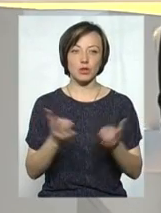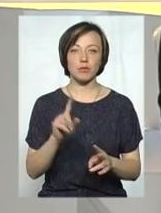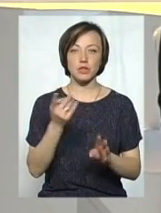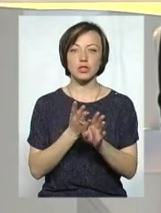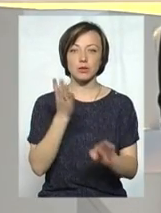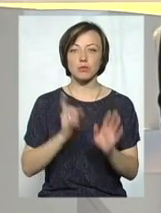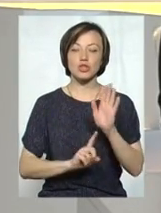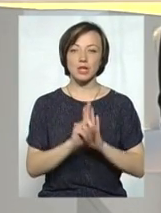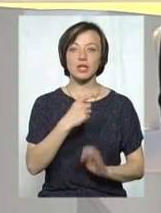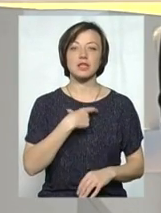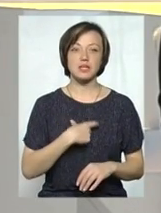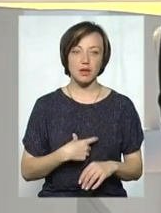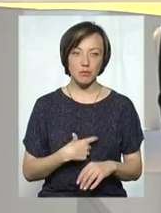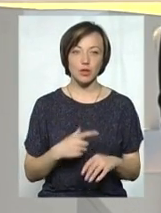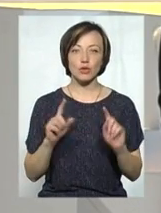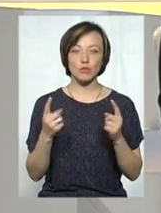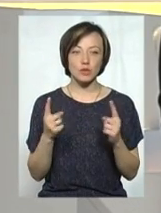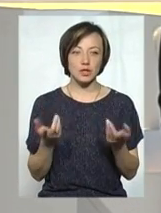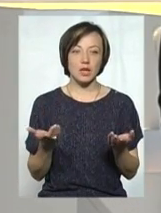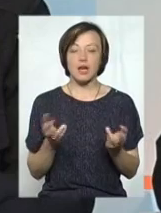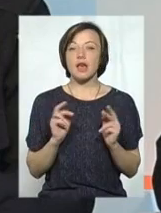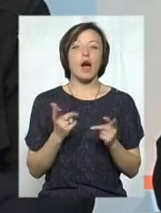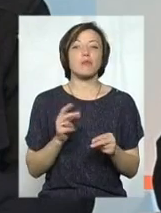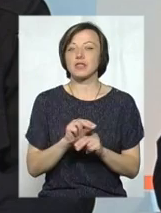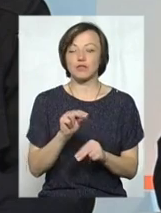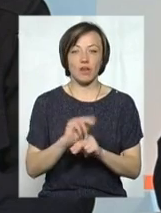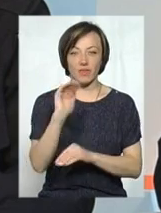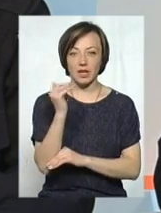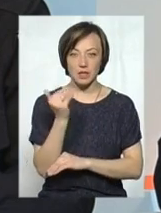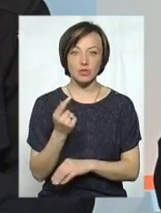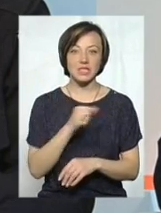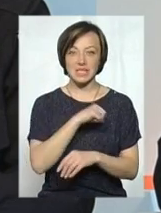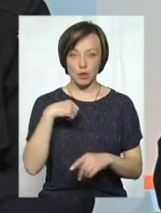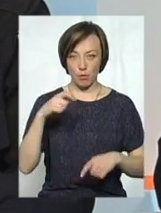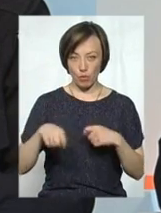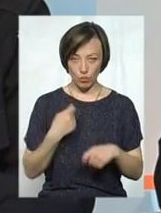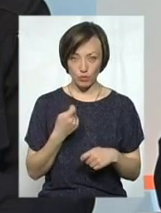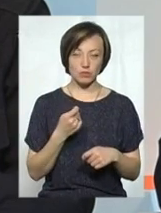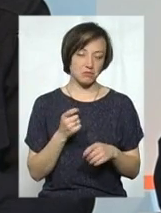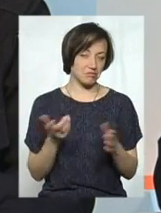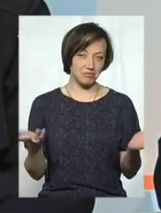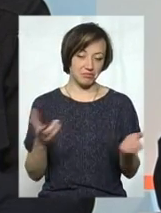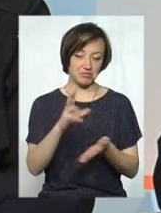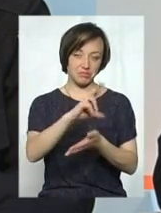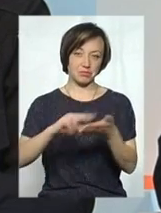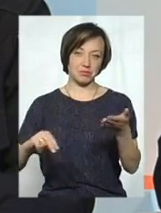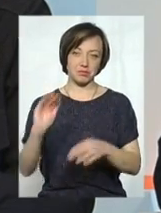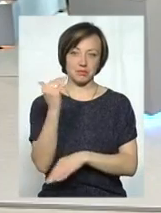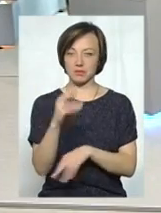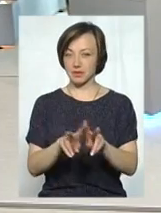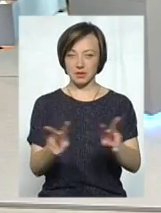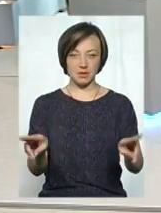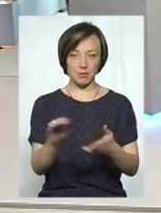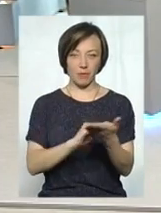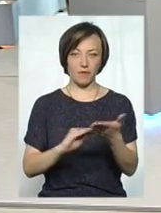першу чергу починати з себе, тому що як би ти не навчав свою дитину, що ти сам порушуєш, то вона буде на тебе дивитись і точно так